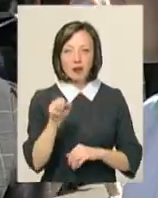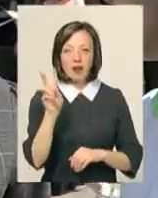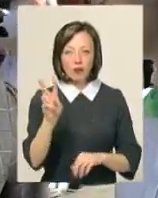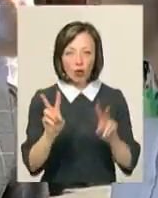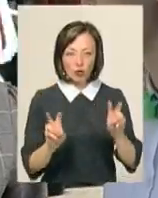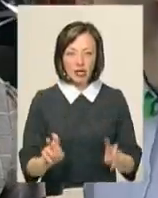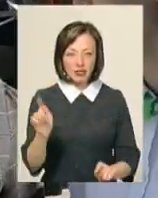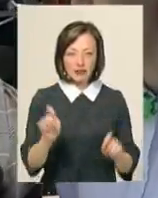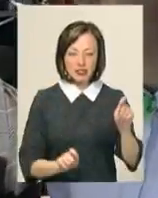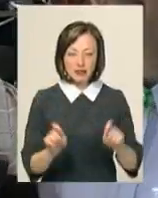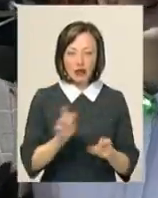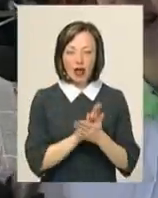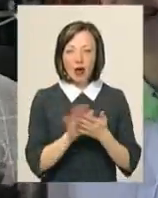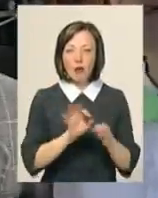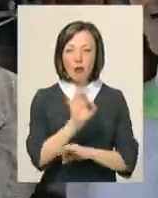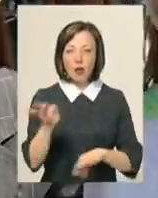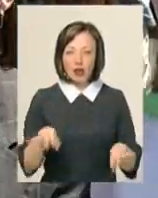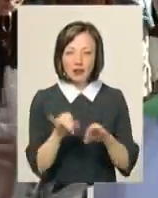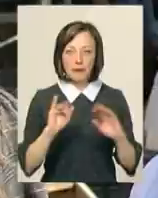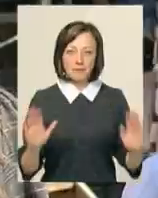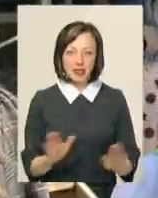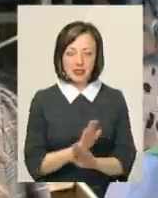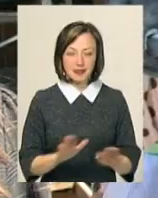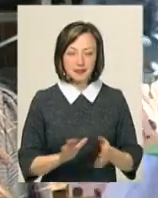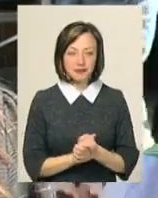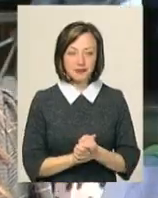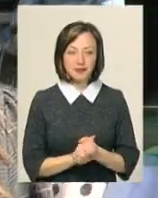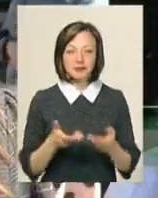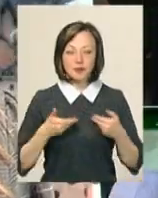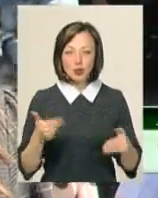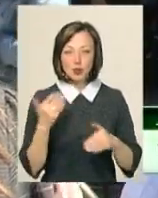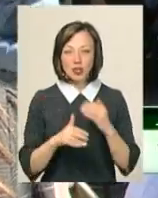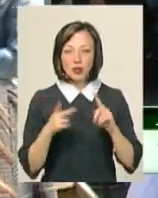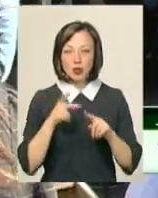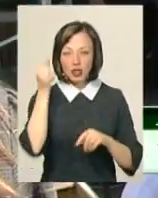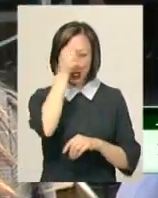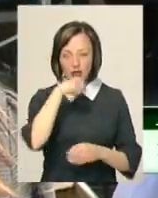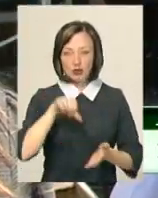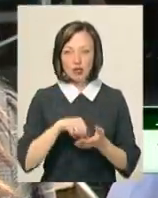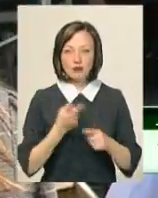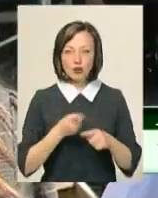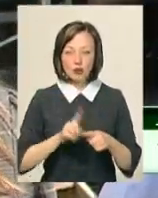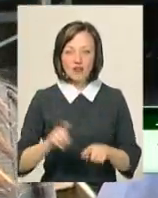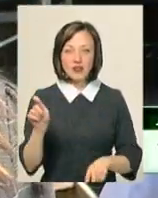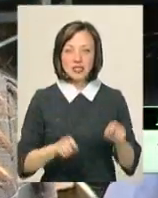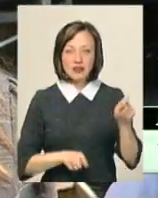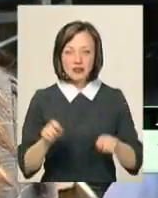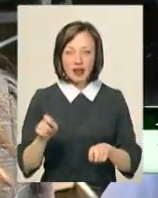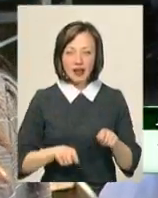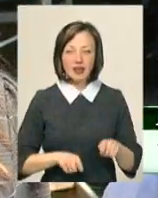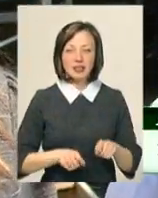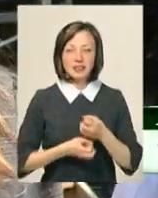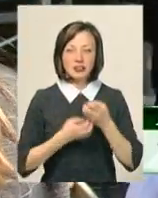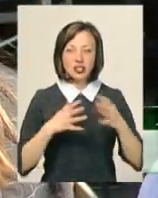номінаціях фестивалю – «Екопроекті» та «Екопісні». Ми вже другий рік поспіль приймаємо участь в фестивалі «Свіжий